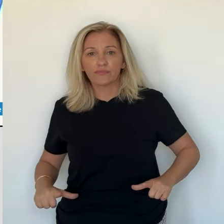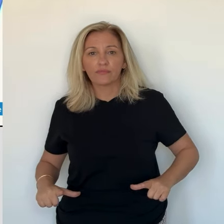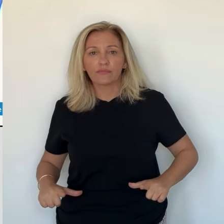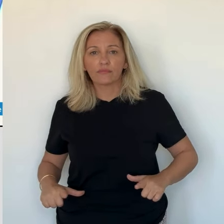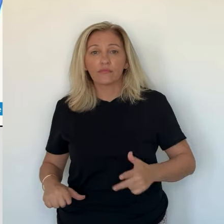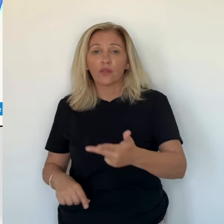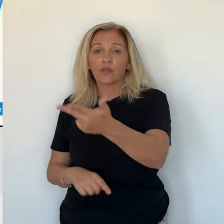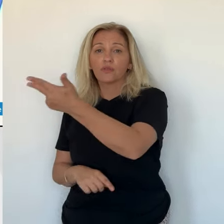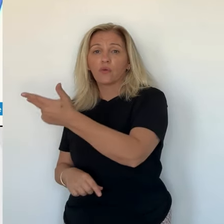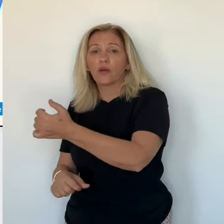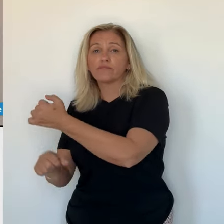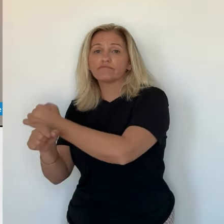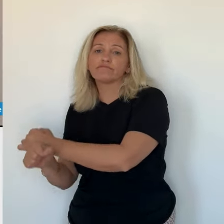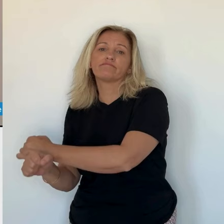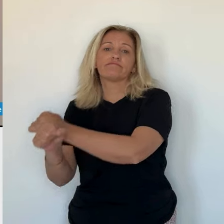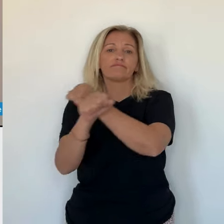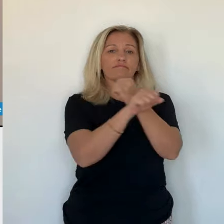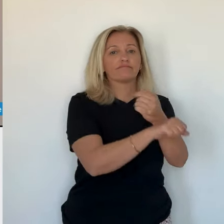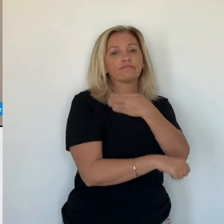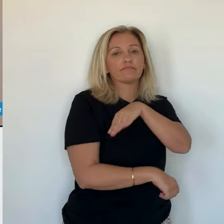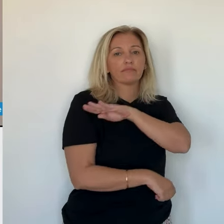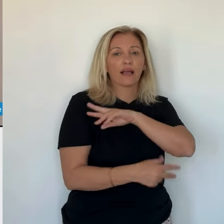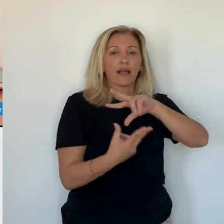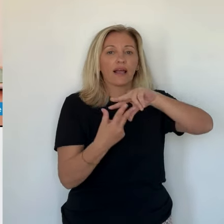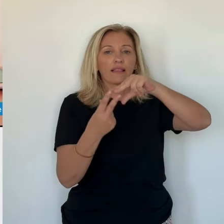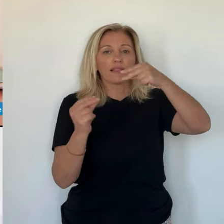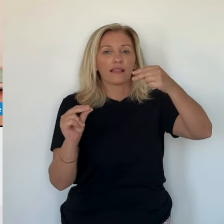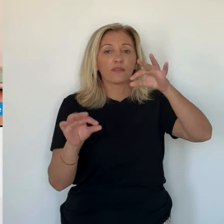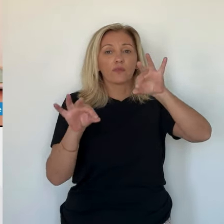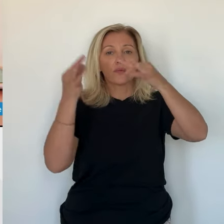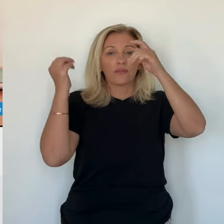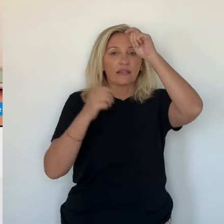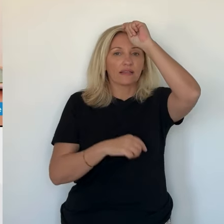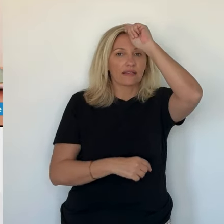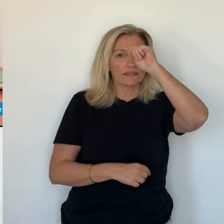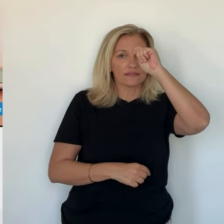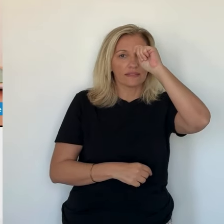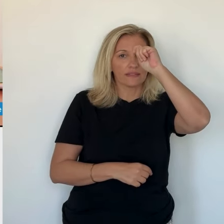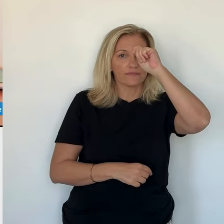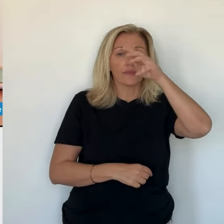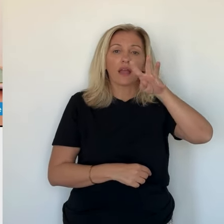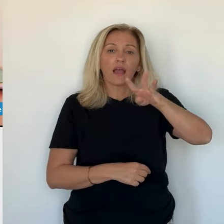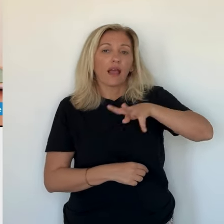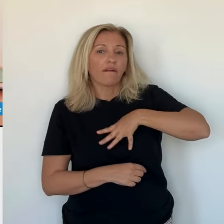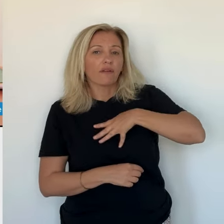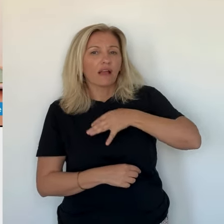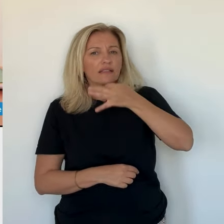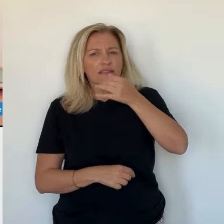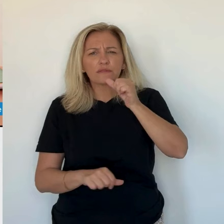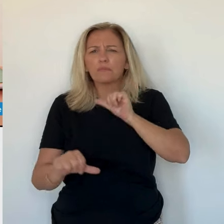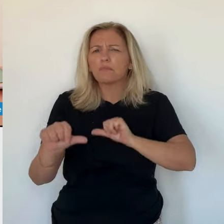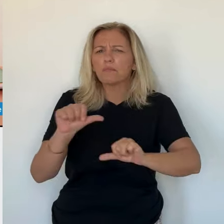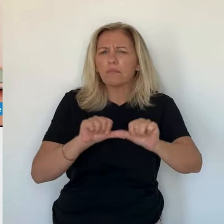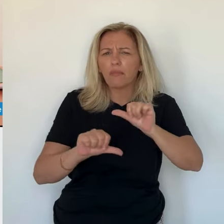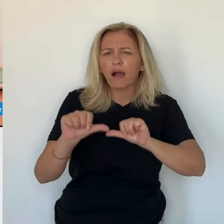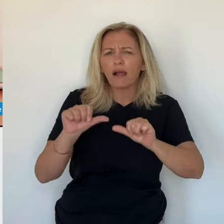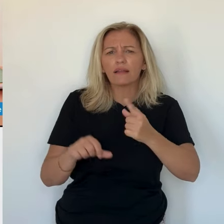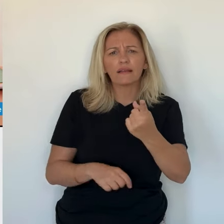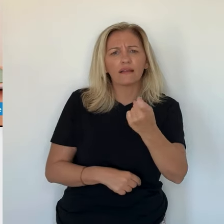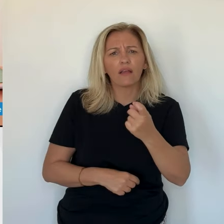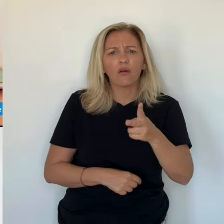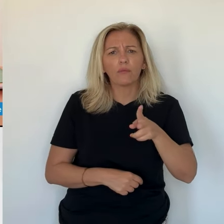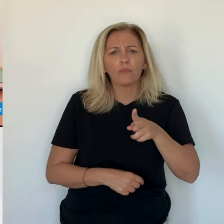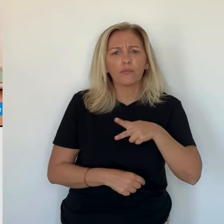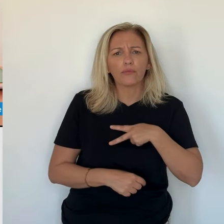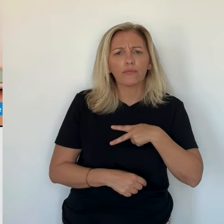confondus par l'ADN retrouvé sur la casquette. On a à un moment donné essayé de briser mon client et c'est ce qui se passe. Et ça ne se passe pas